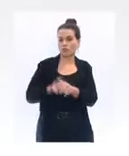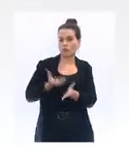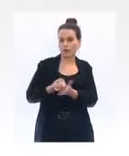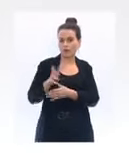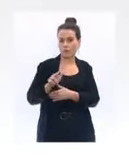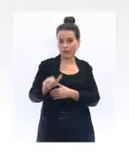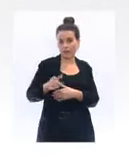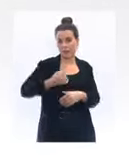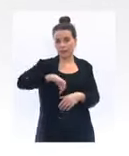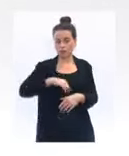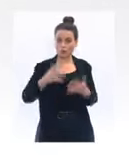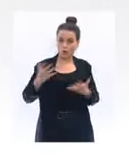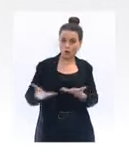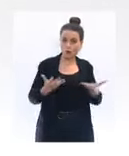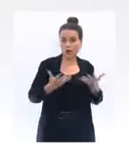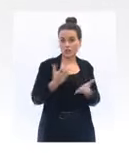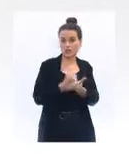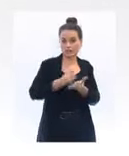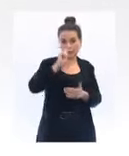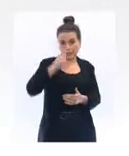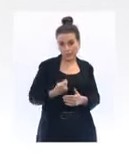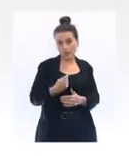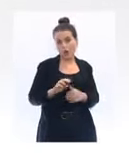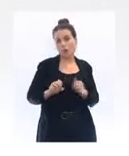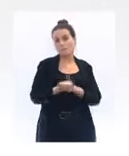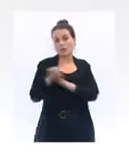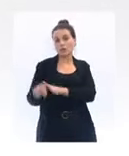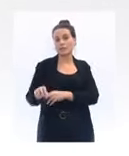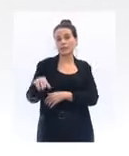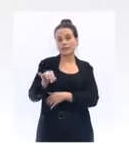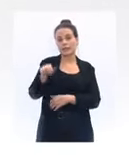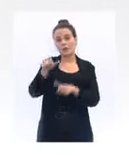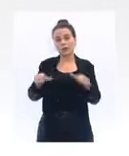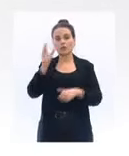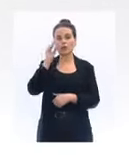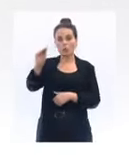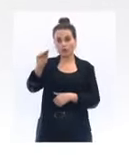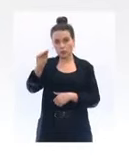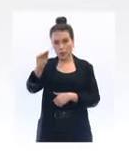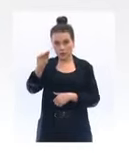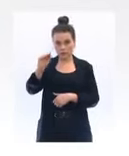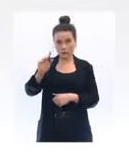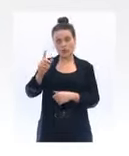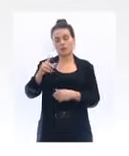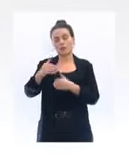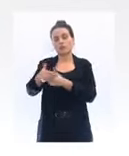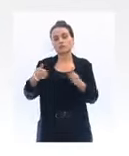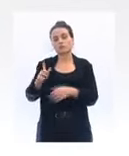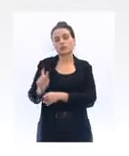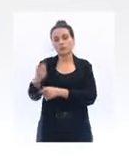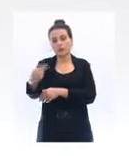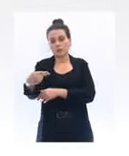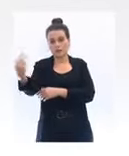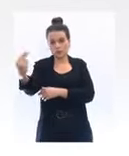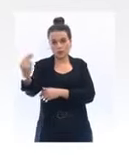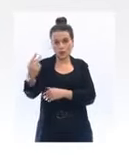volontariste avec une priorité pour les personnels éducatifs de l'éducation nationale et des collectivités locales pour être testés sur le